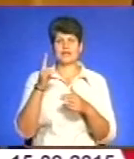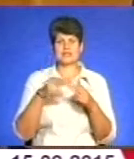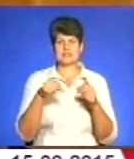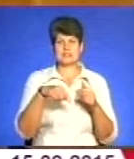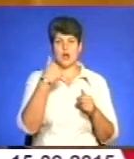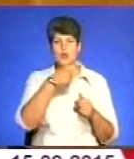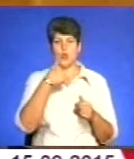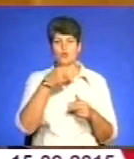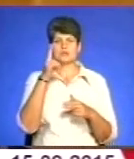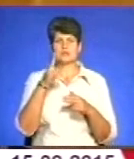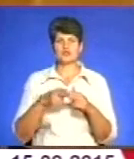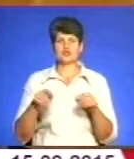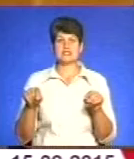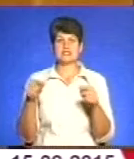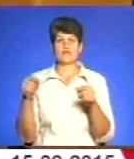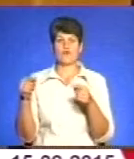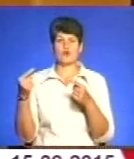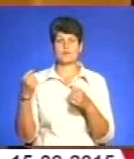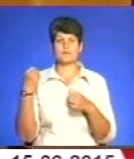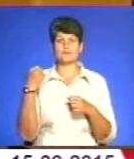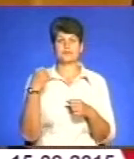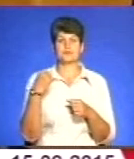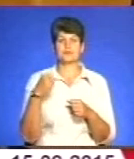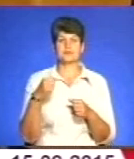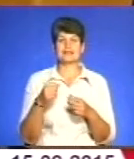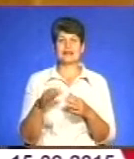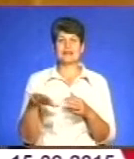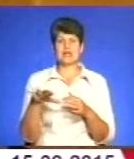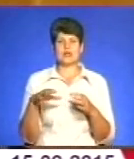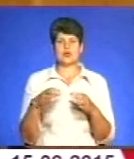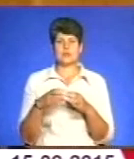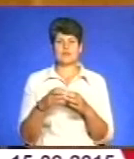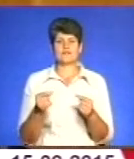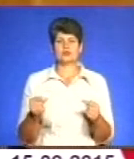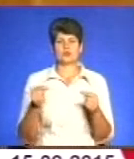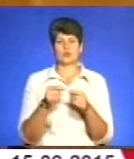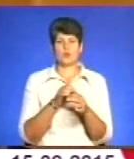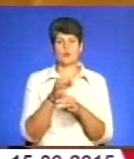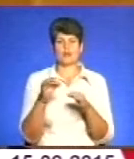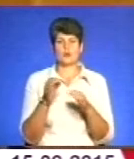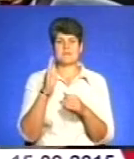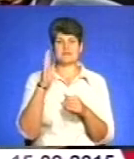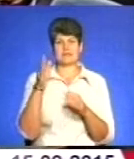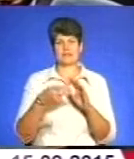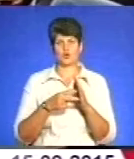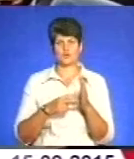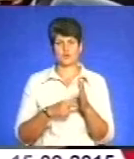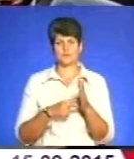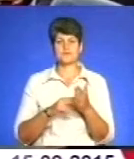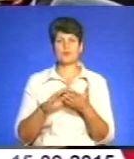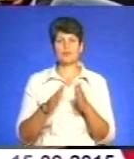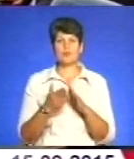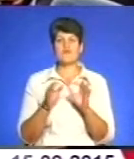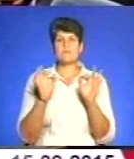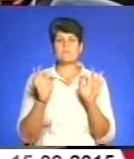завершити створення спроможніх територіальних громад відповідно до проєкту перспективного плану. За умови